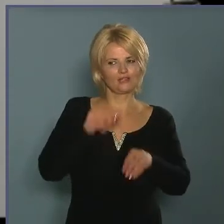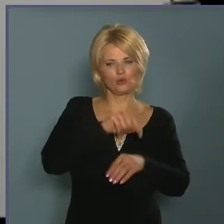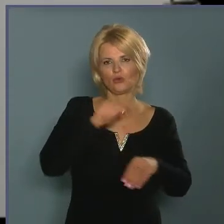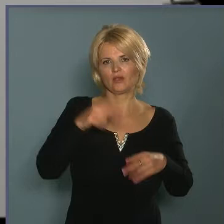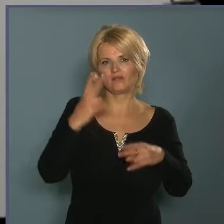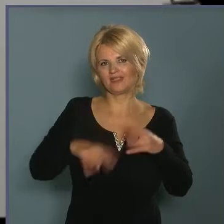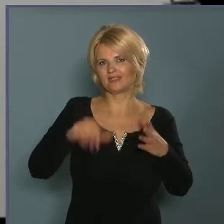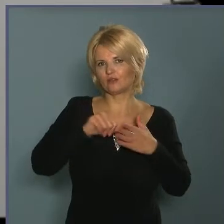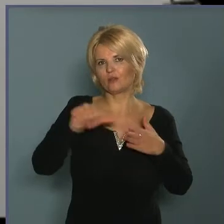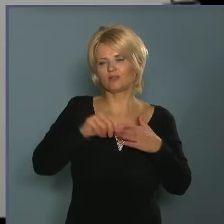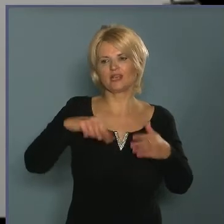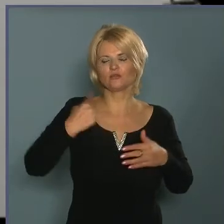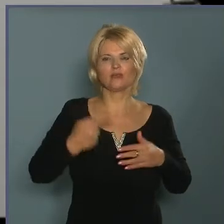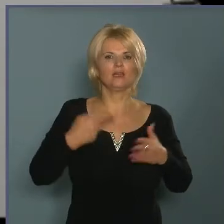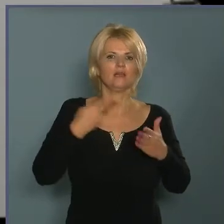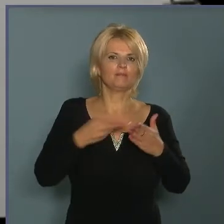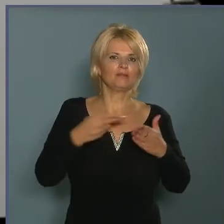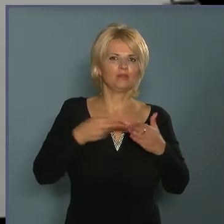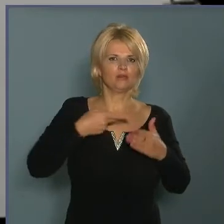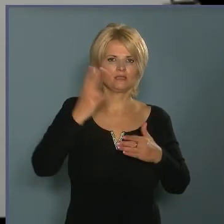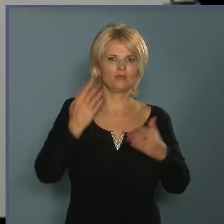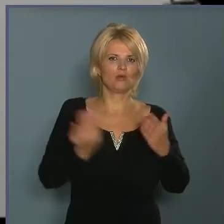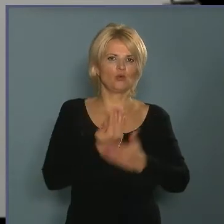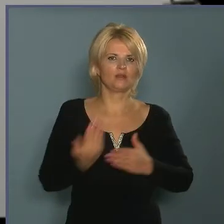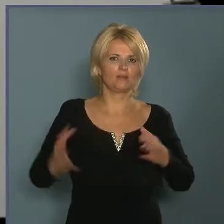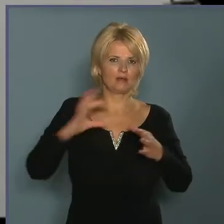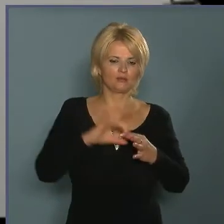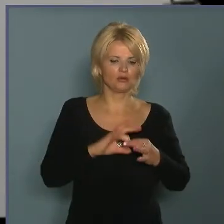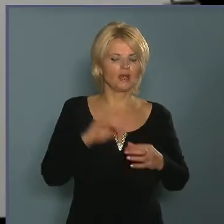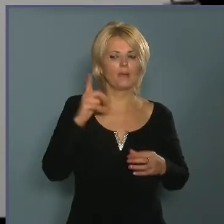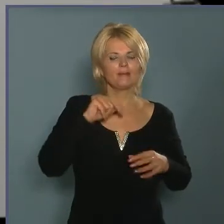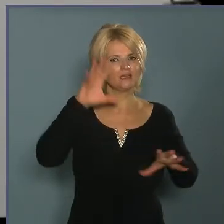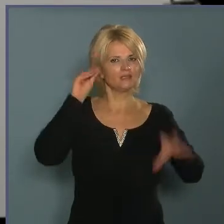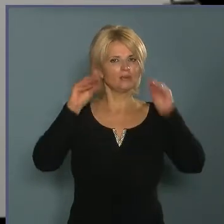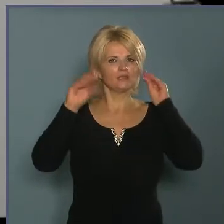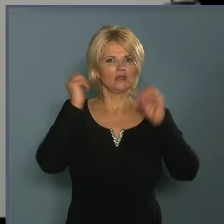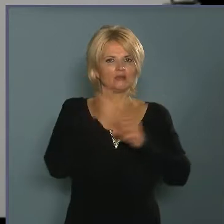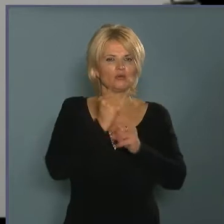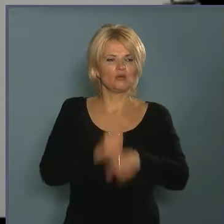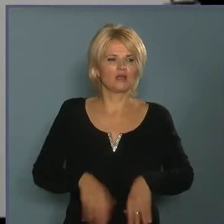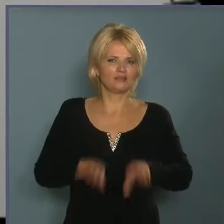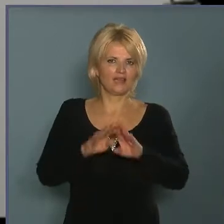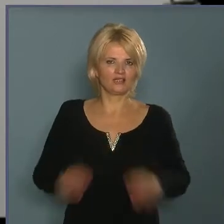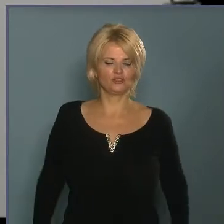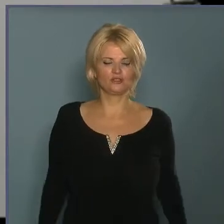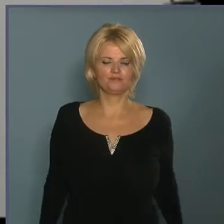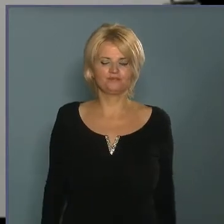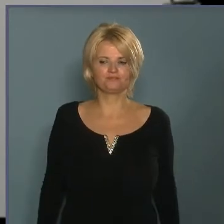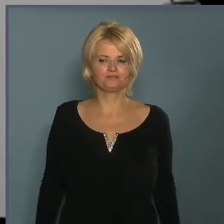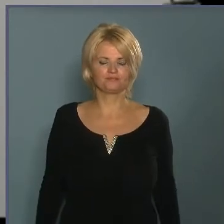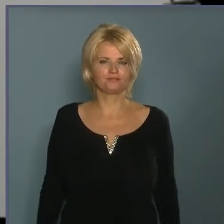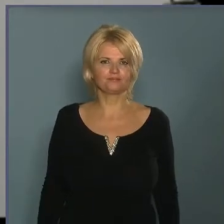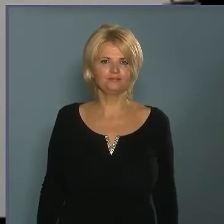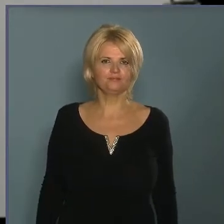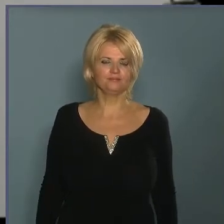mi feltehetőleg majd a bírói szakban kapcsolódunk be újra, hogy mit tapasztalt a kollégáim, milyen volt. Azt azért el kell